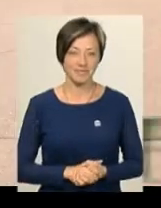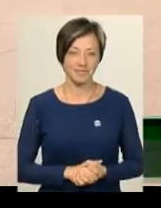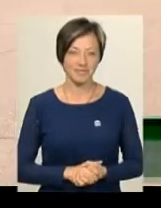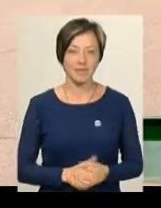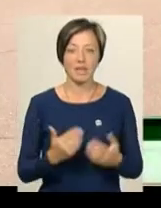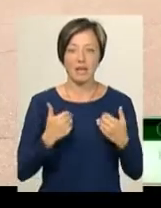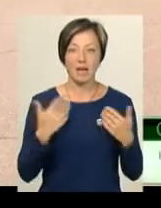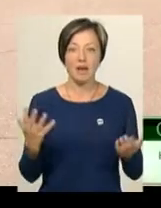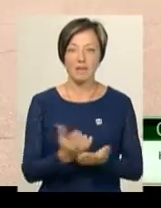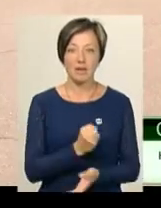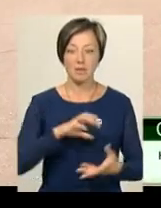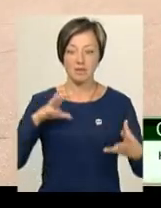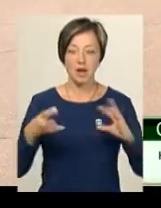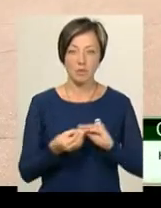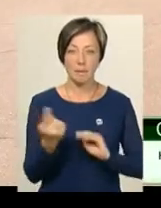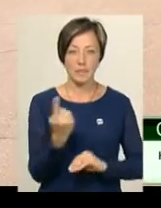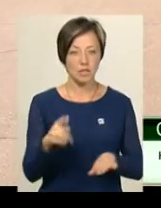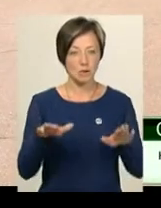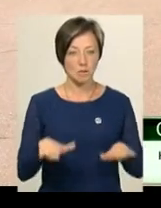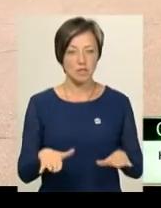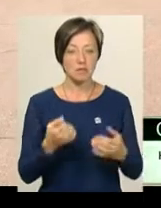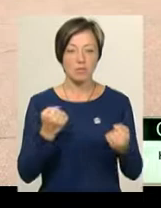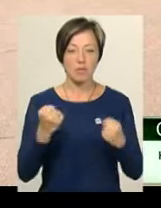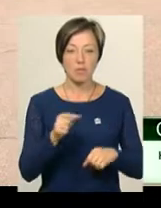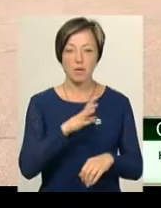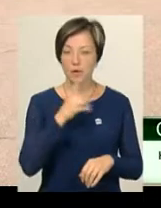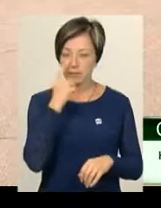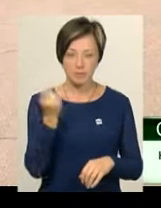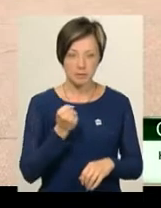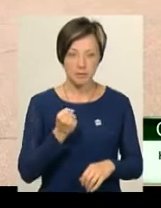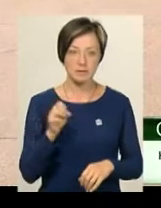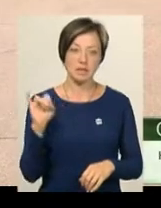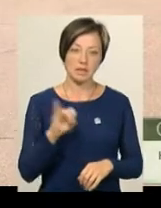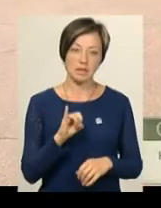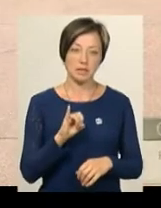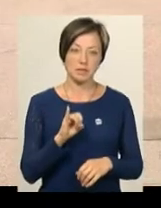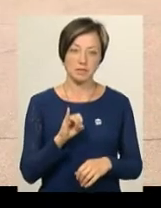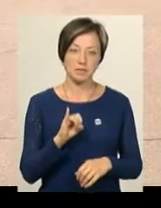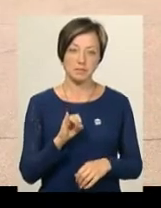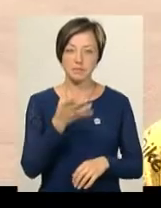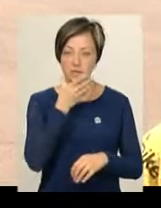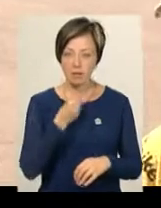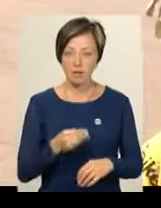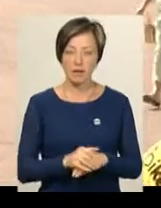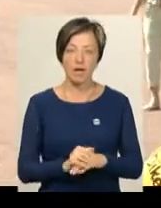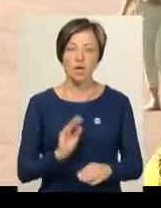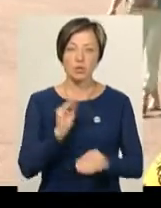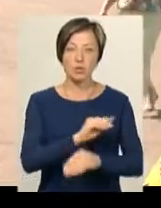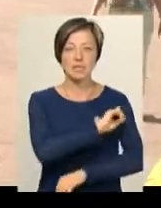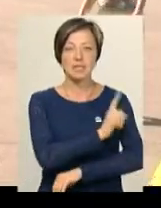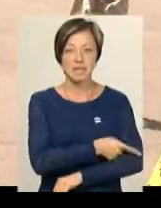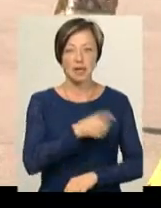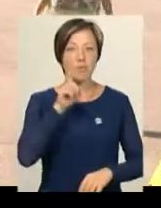Я виграв в загальному заліку перше місце, так що боротьба була запекла і гарна. Надає силу